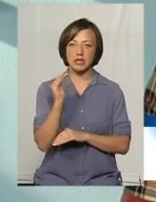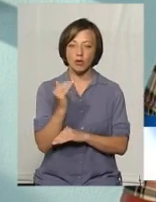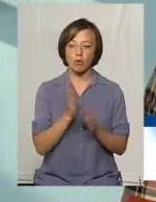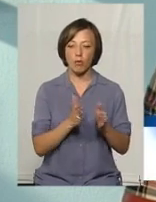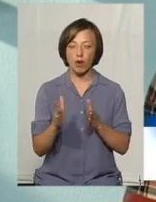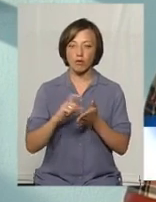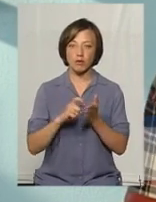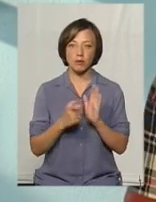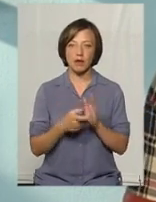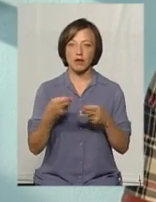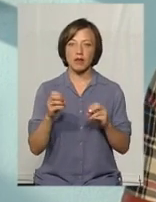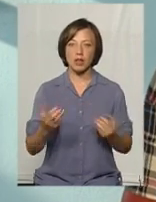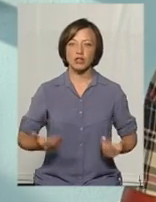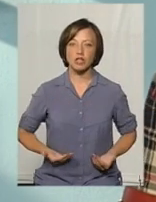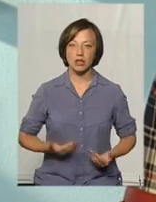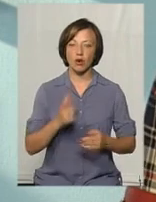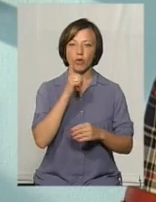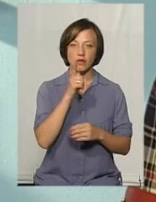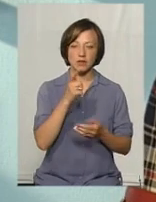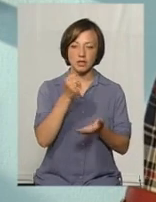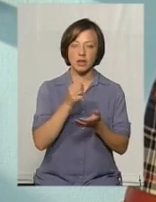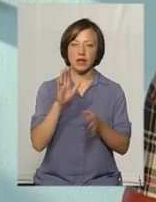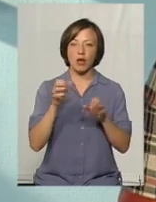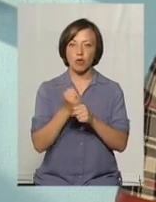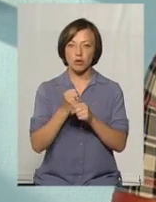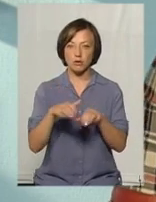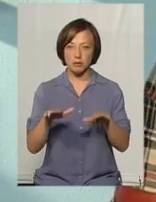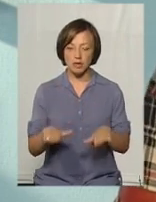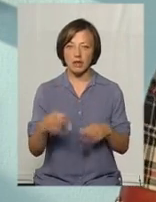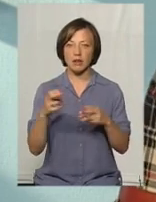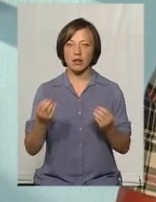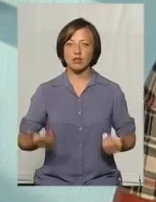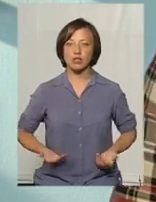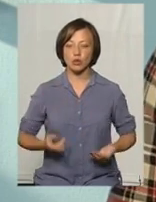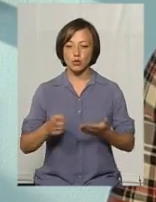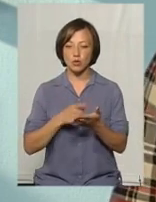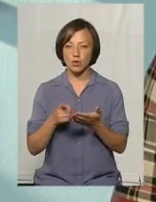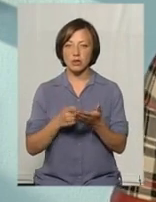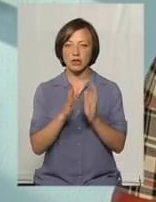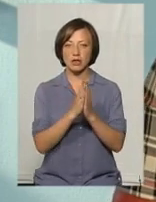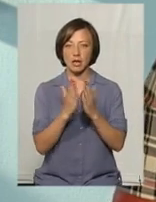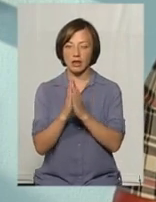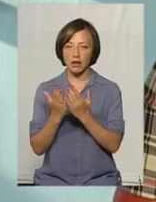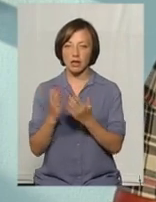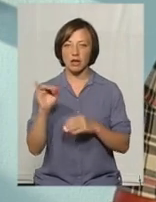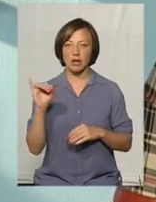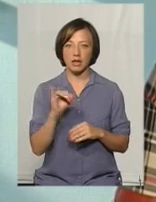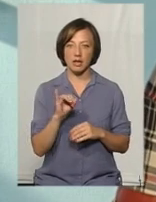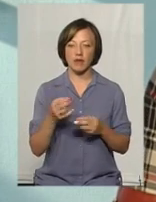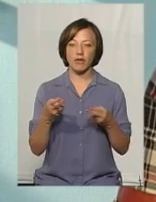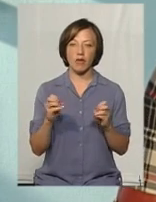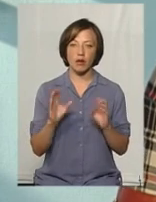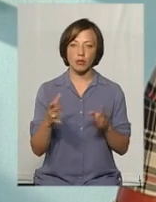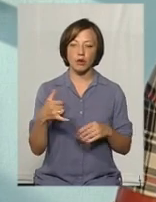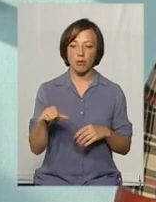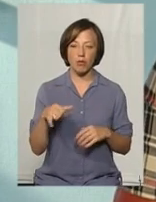Де, так би мовити, будуть жити олівці, де буде робоче місце, де будуть жити зошити, де будуть книги, де його буде